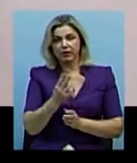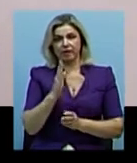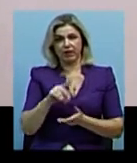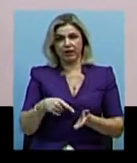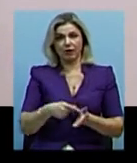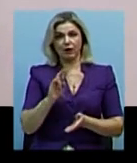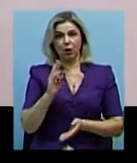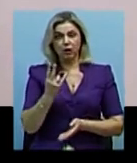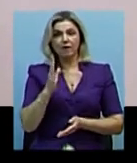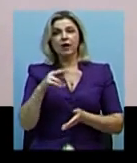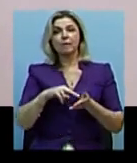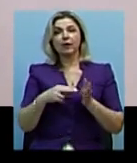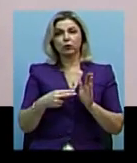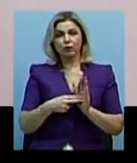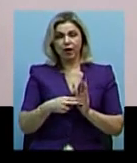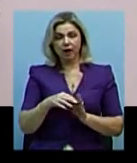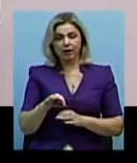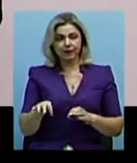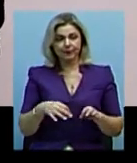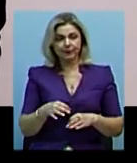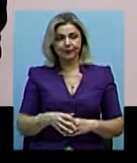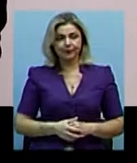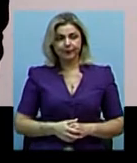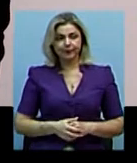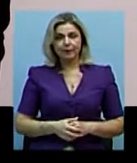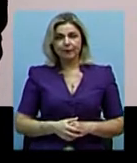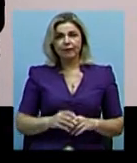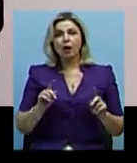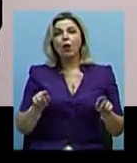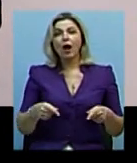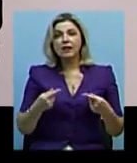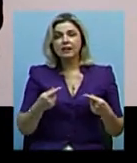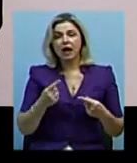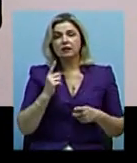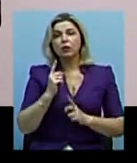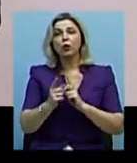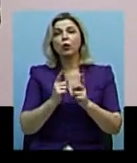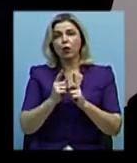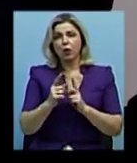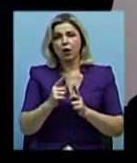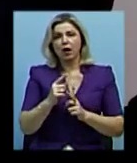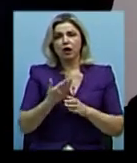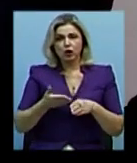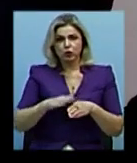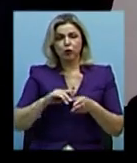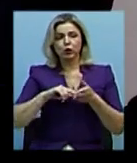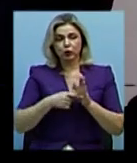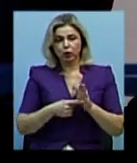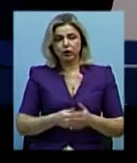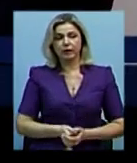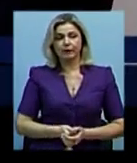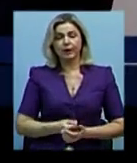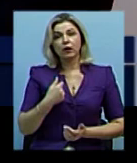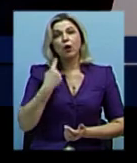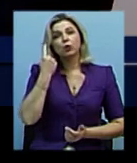плануванні, в організації руху на цих критичних точках». «Я думаю, що ми все це, що ви тут